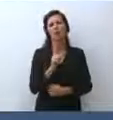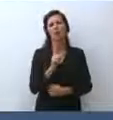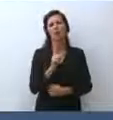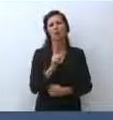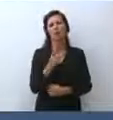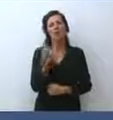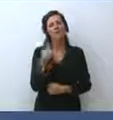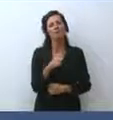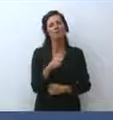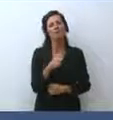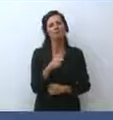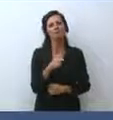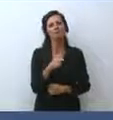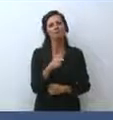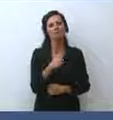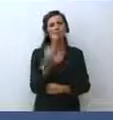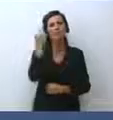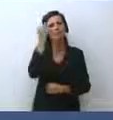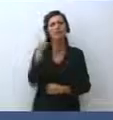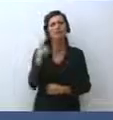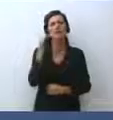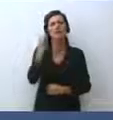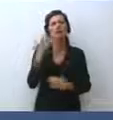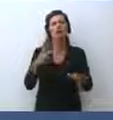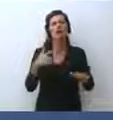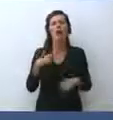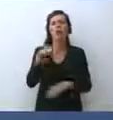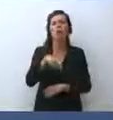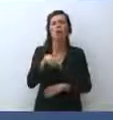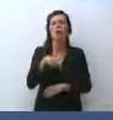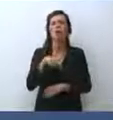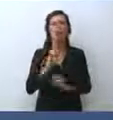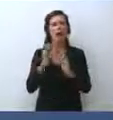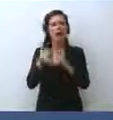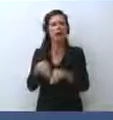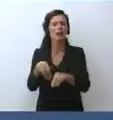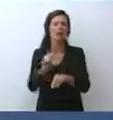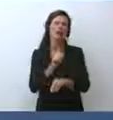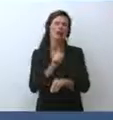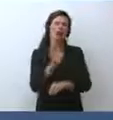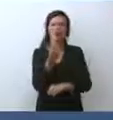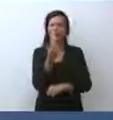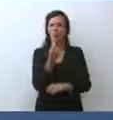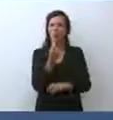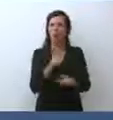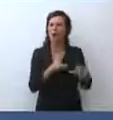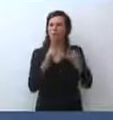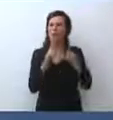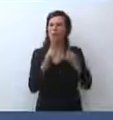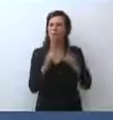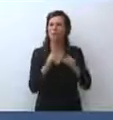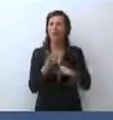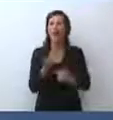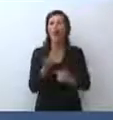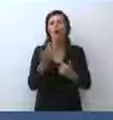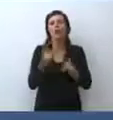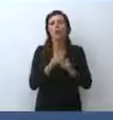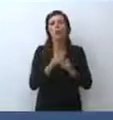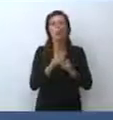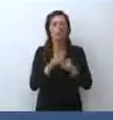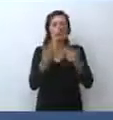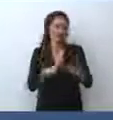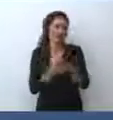offensivo questo fatto di pensare al Quirinale come un'altra possibilità. C tante cose che può fare, perché non fa anche quella.